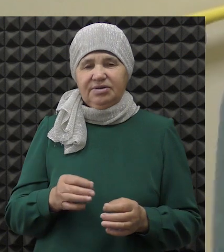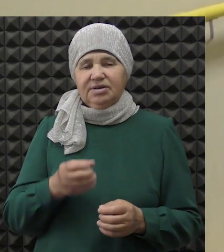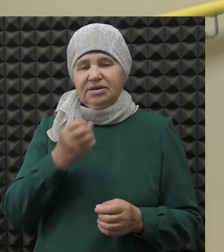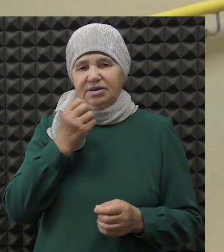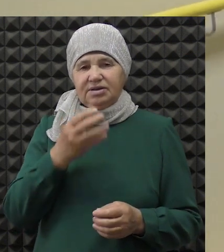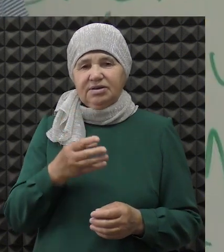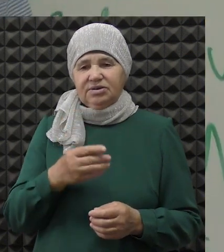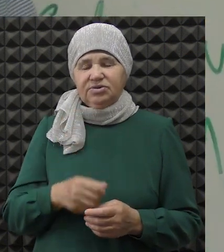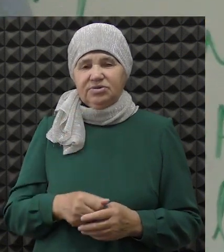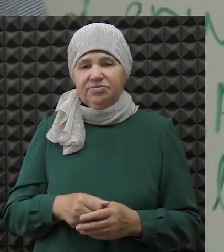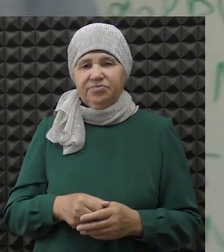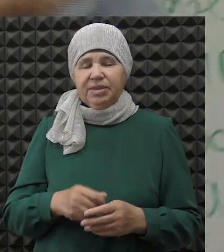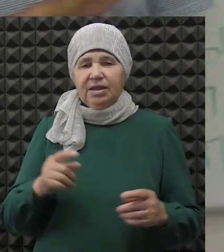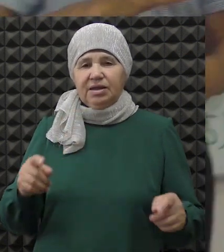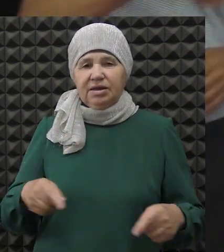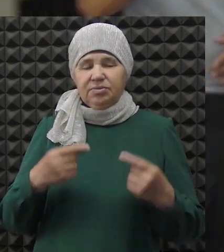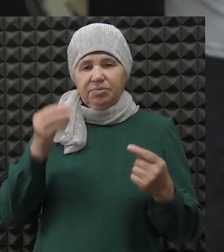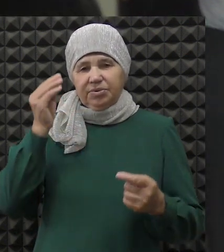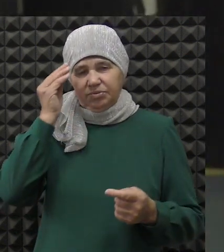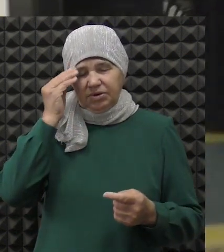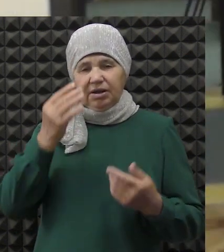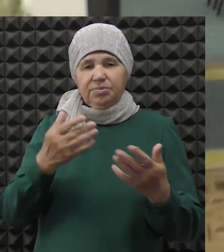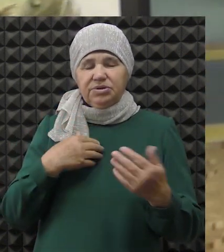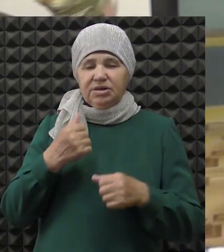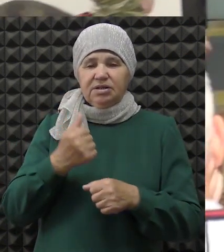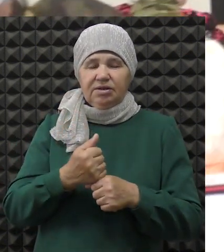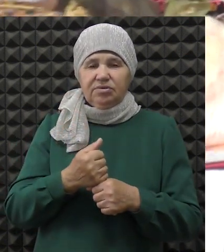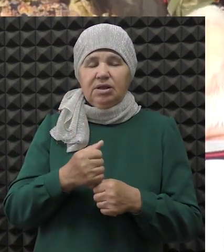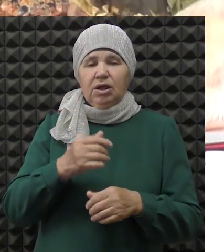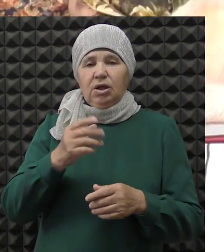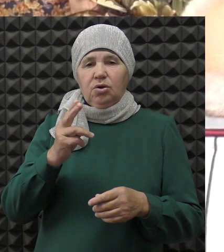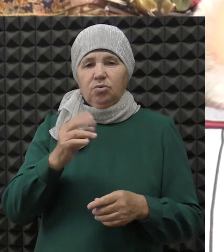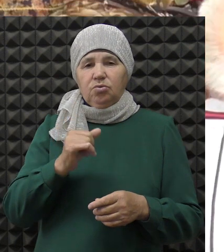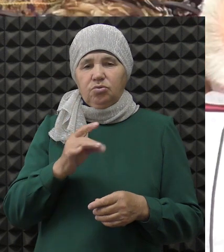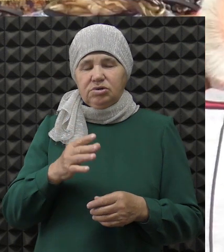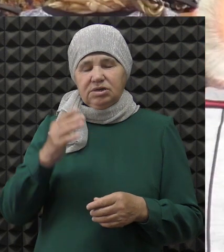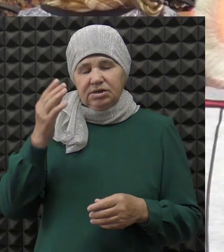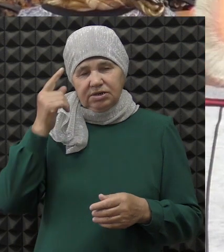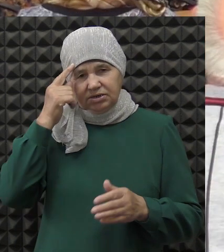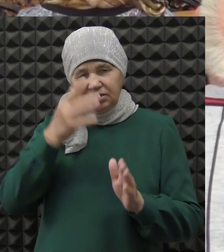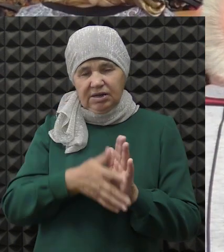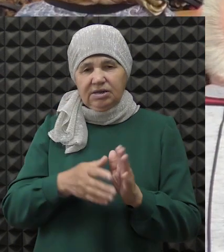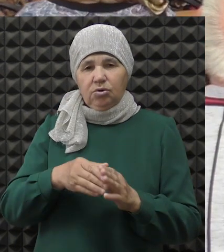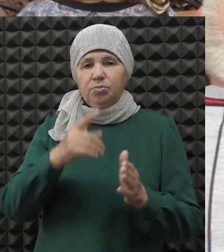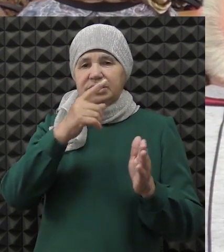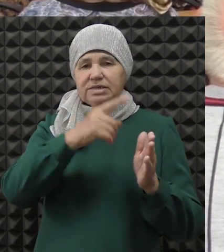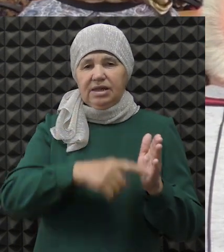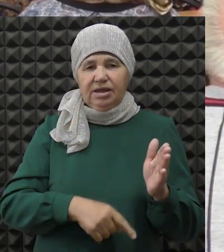Нормально, говорю. По мнению реабилитантов, помимо общения, одна из главных достоинств курсов – это знание об исламе.